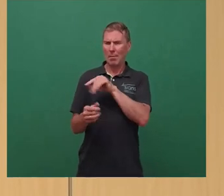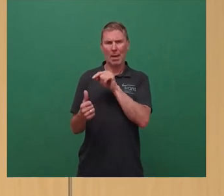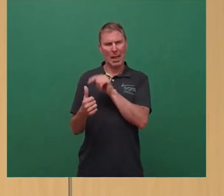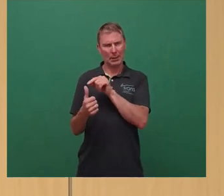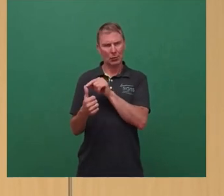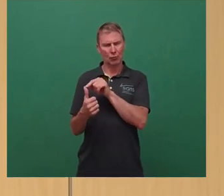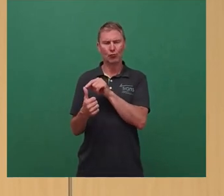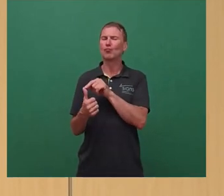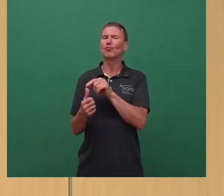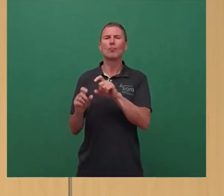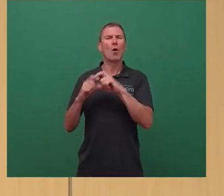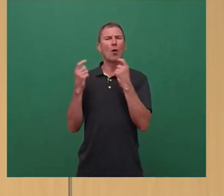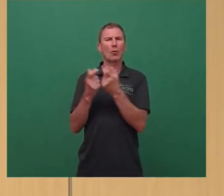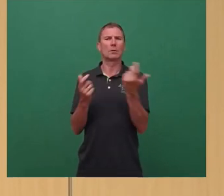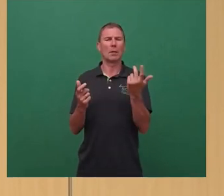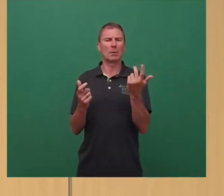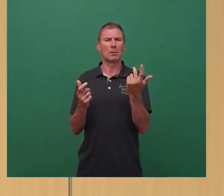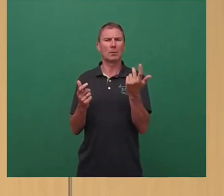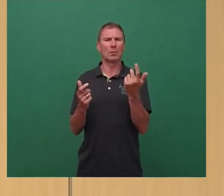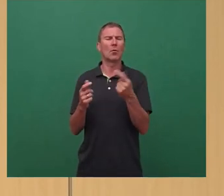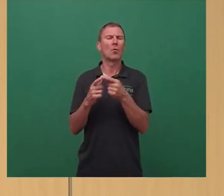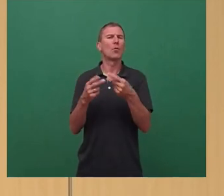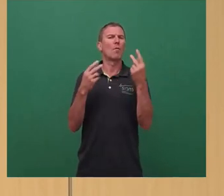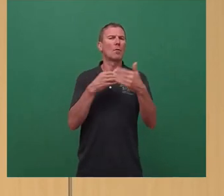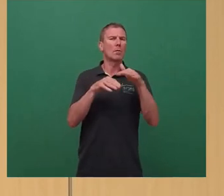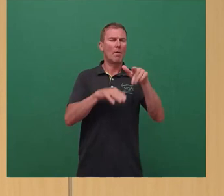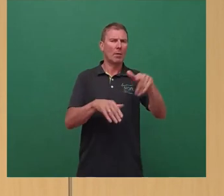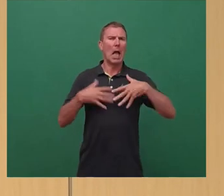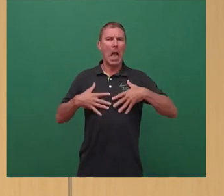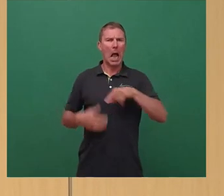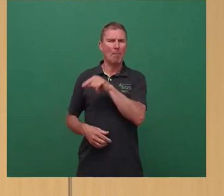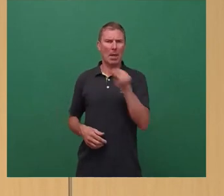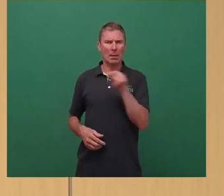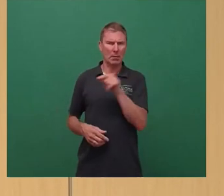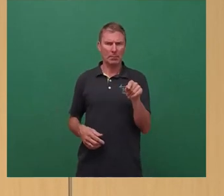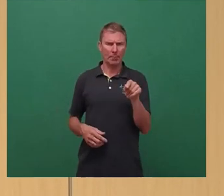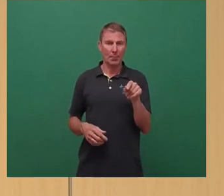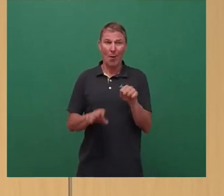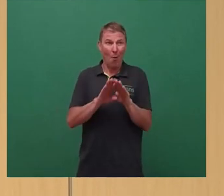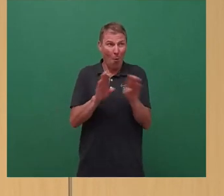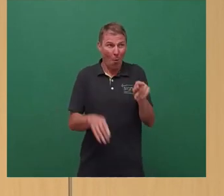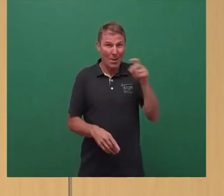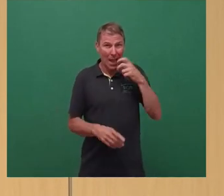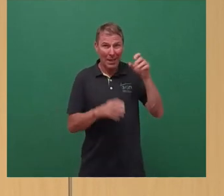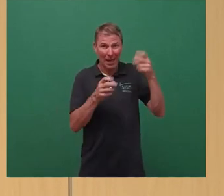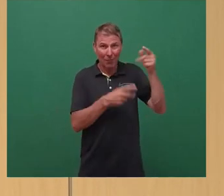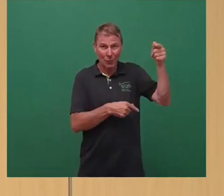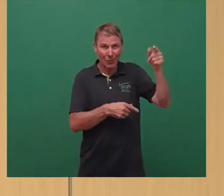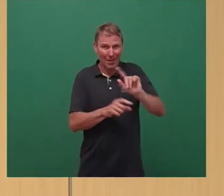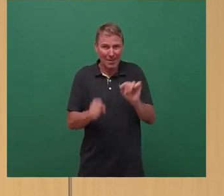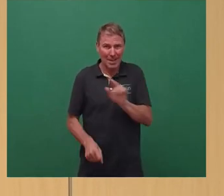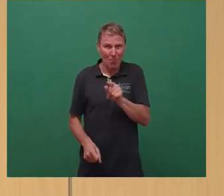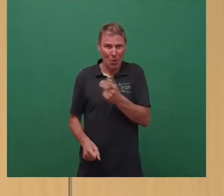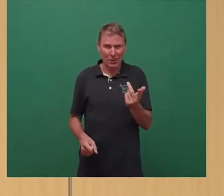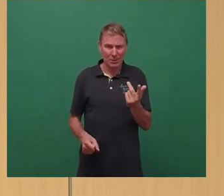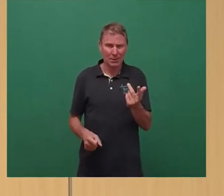haben im Konzern Beta und öffentlichen Nahverkehr. Unidem wäre das gar nicht möglich. Wir haben auch bei der Gründung